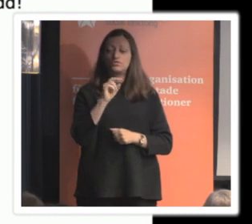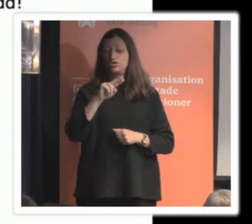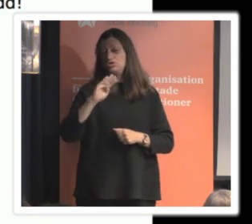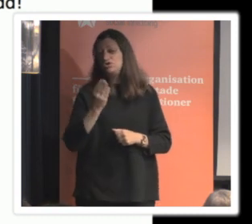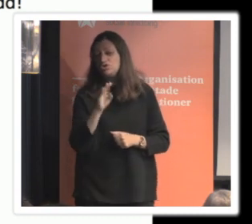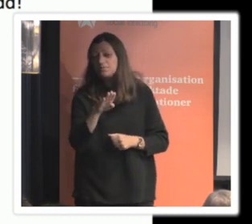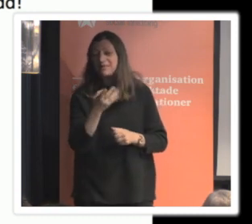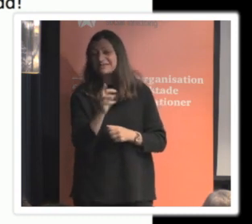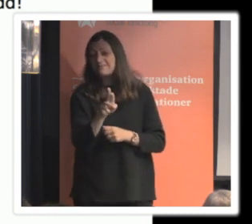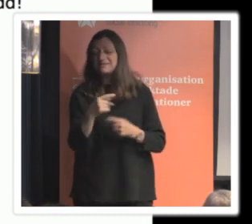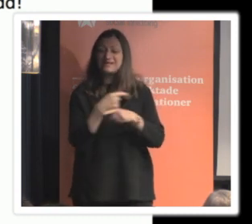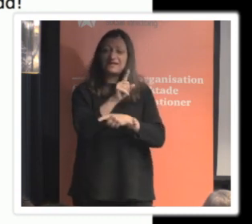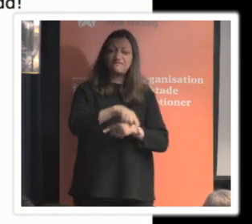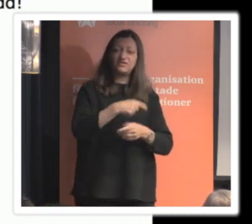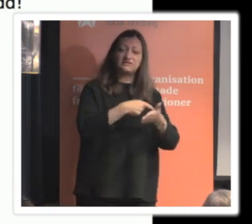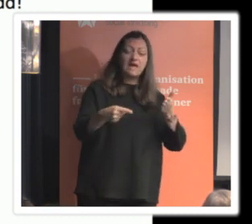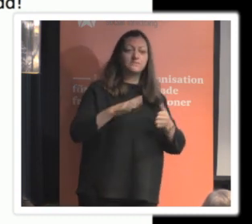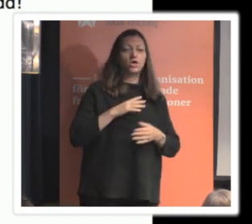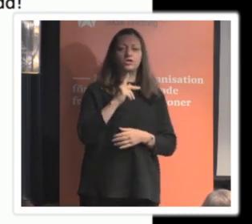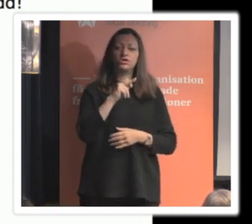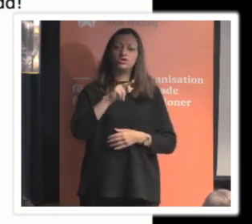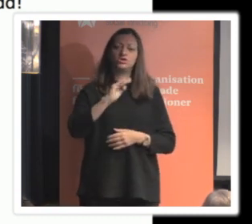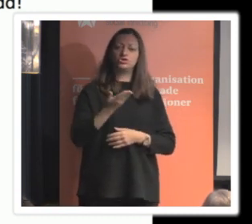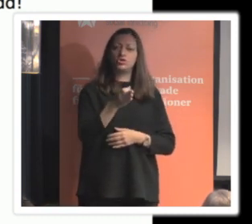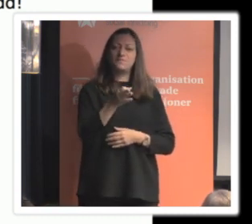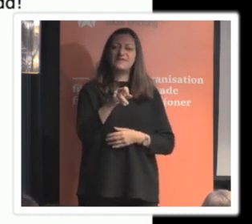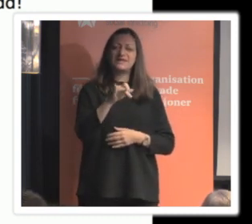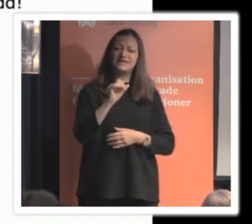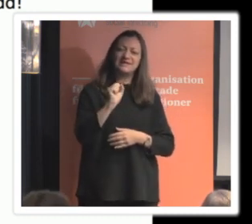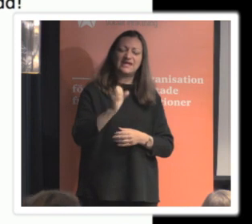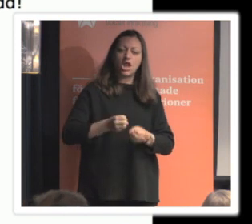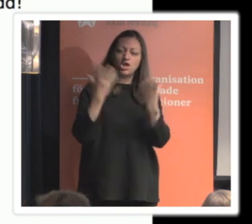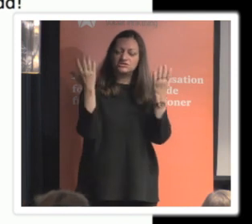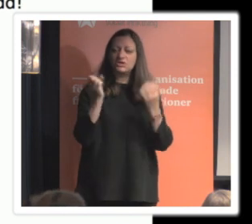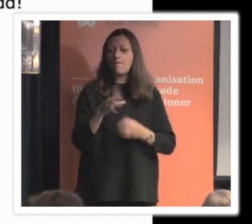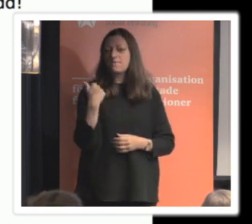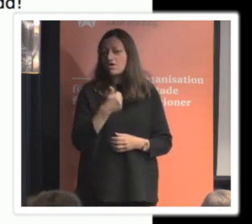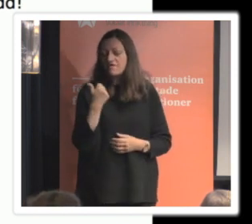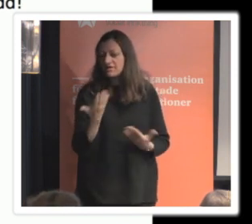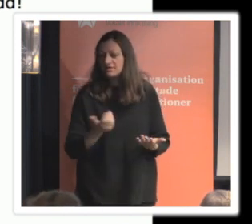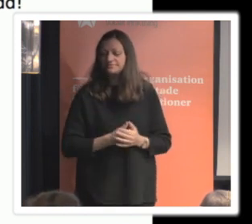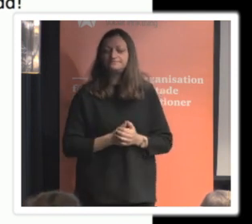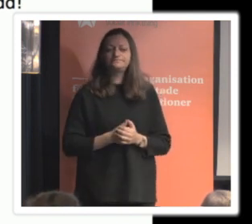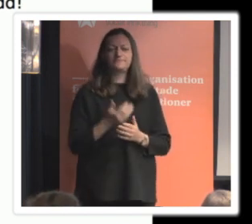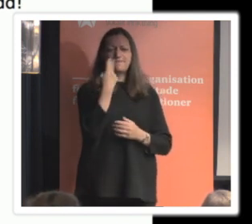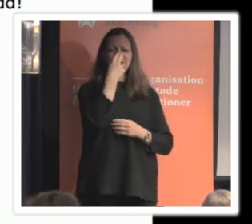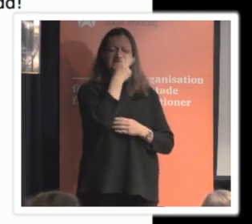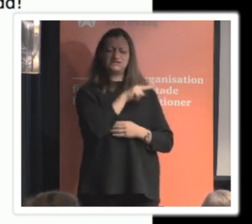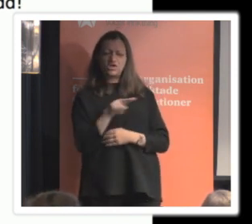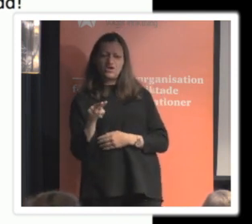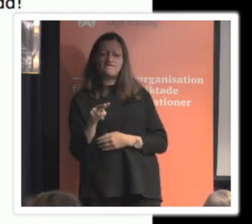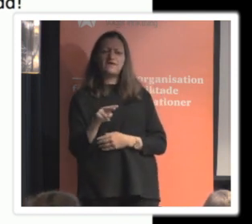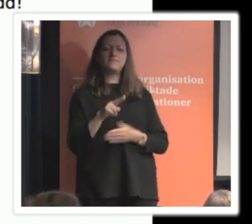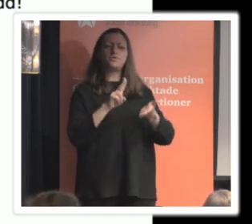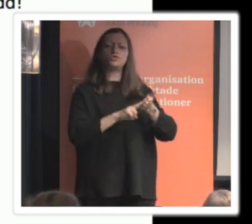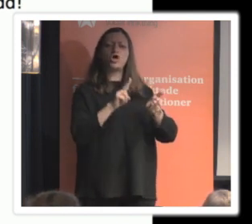har jag krypteringslösningar där det behövs kanske mer än säkerhetsfråga man kan titta på datainspektionens